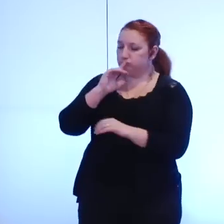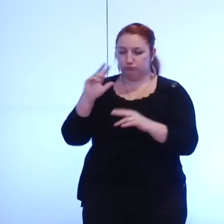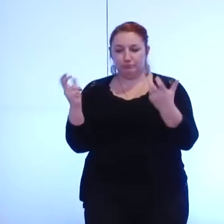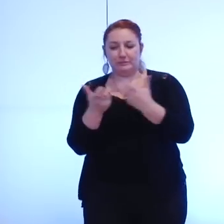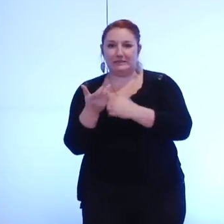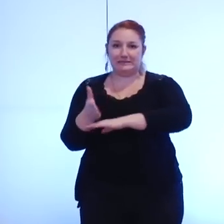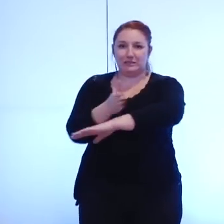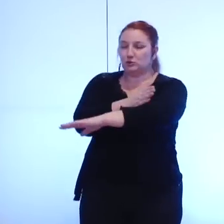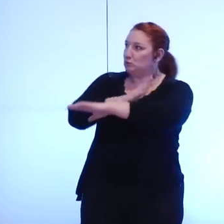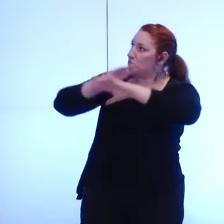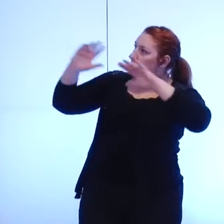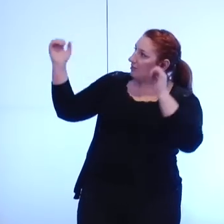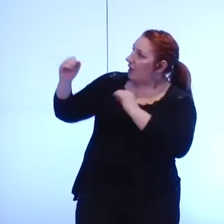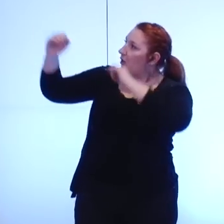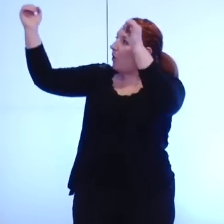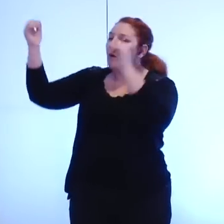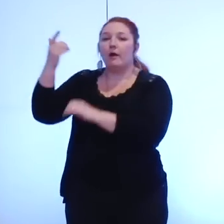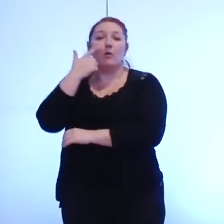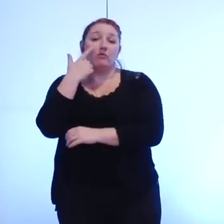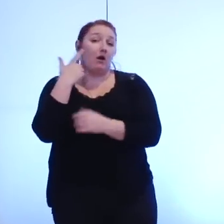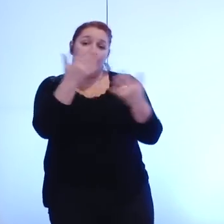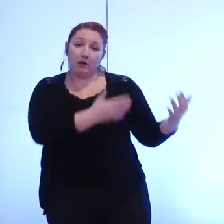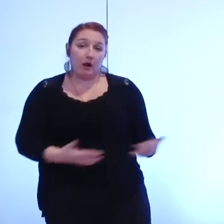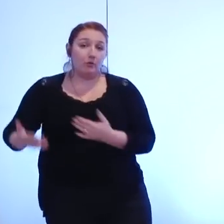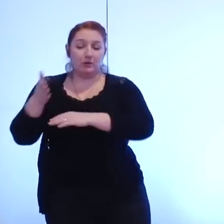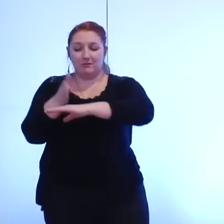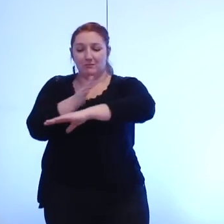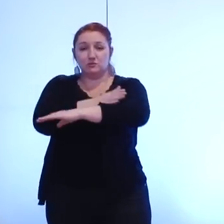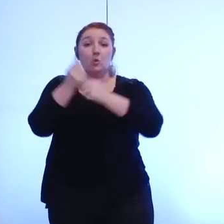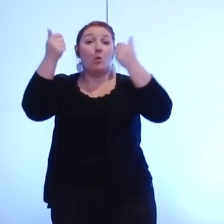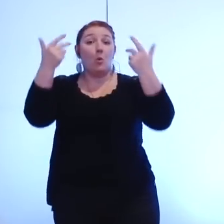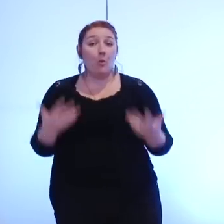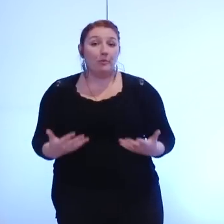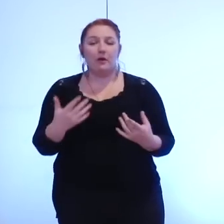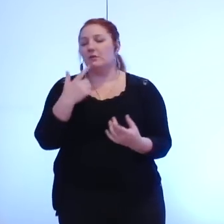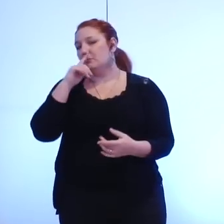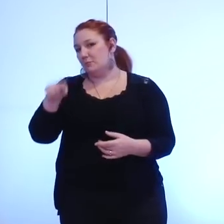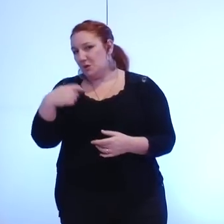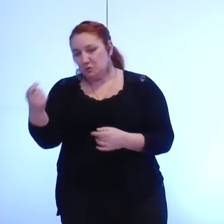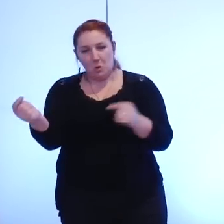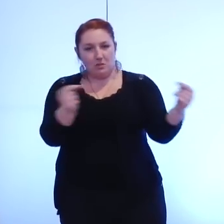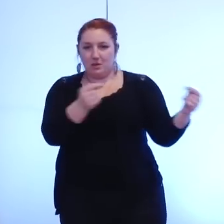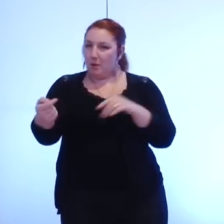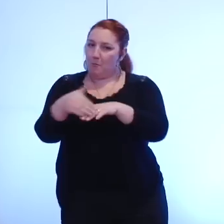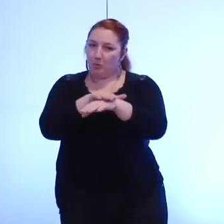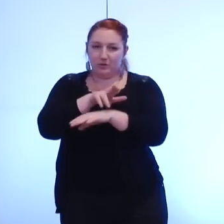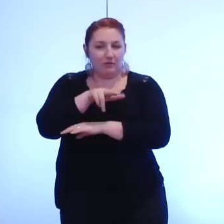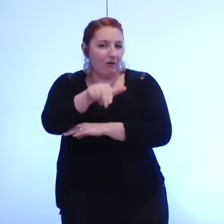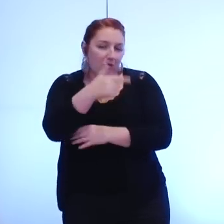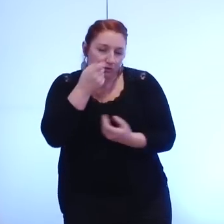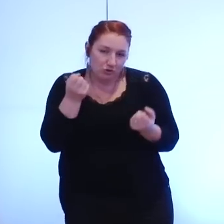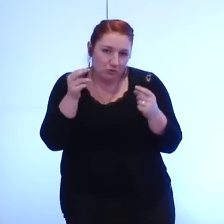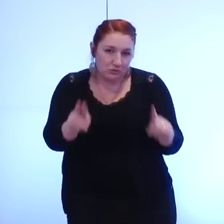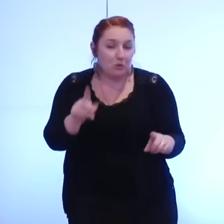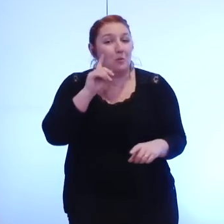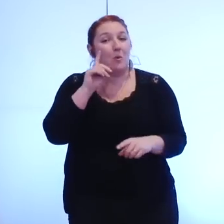le nombre d'actions qui feront l'objet d'un débat politique je n'en doute pas puisqu'il y aura lié à